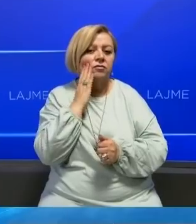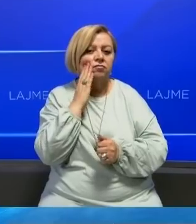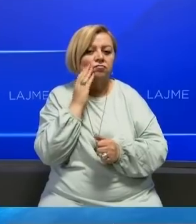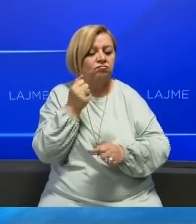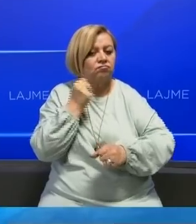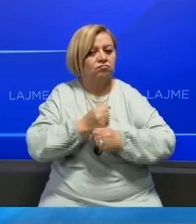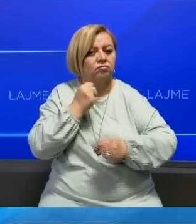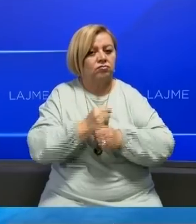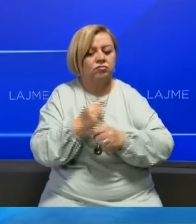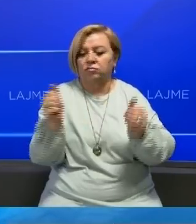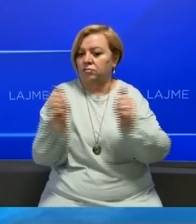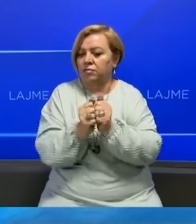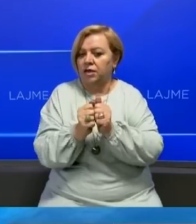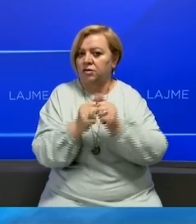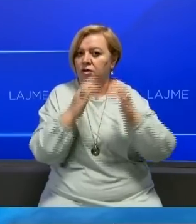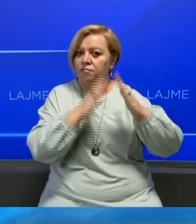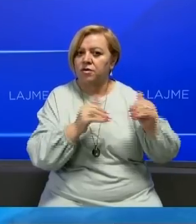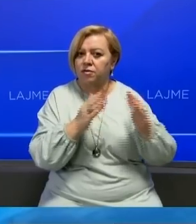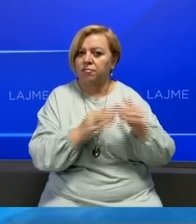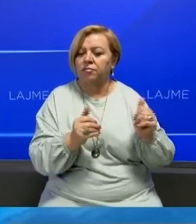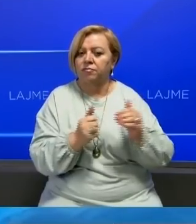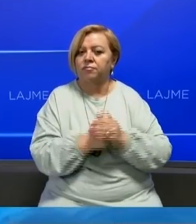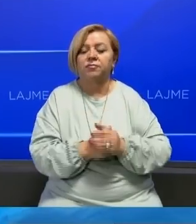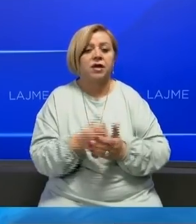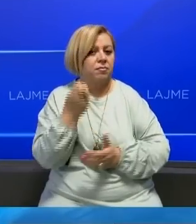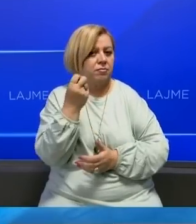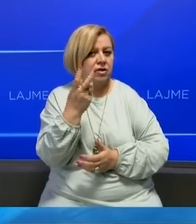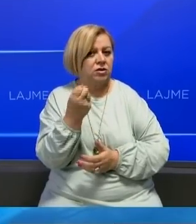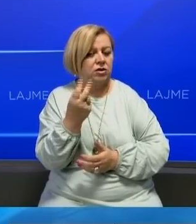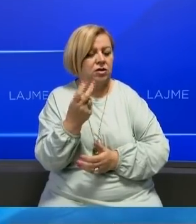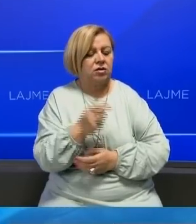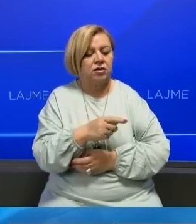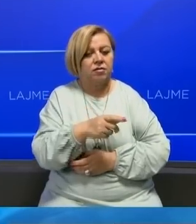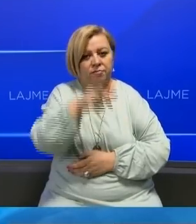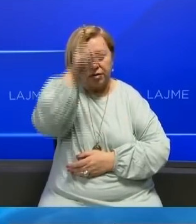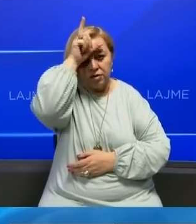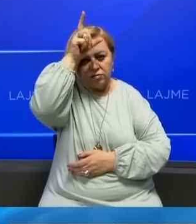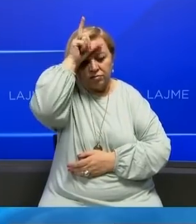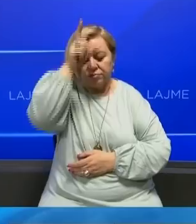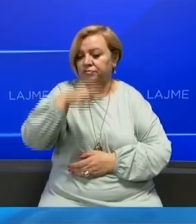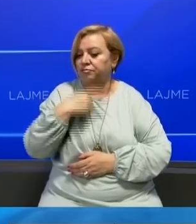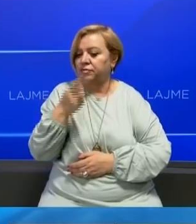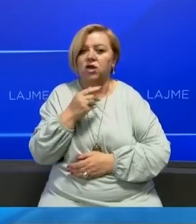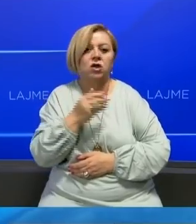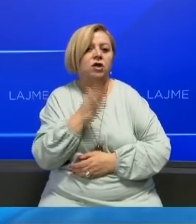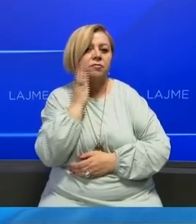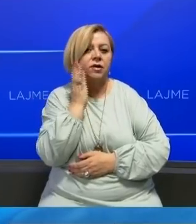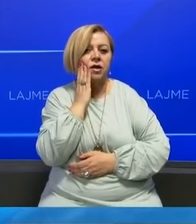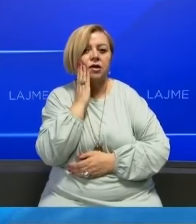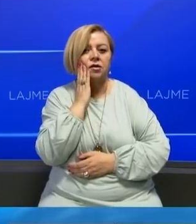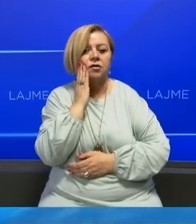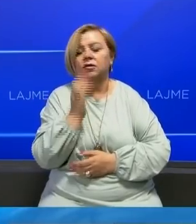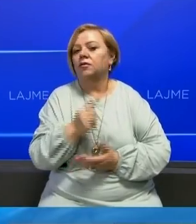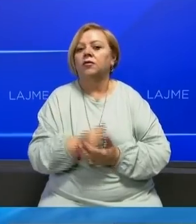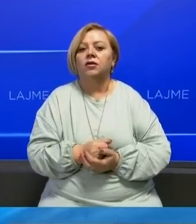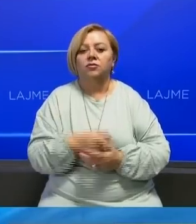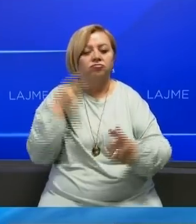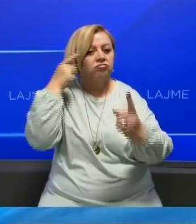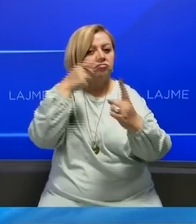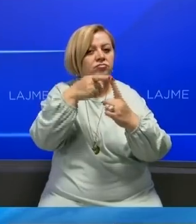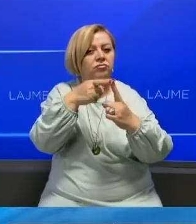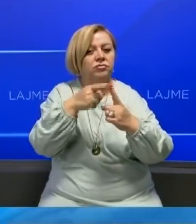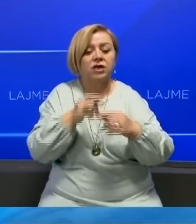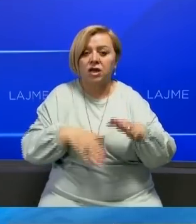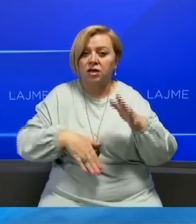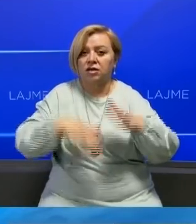për Balkanin për endimor përfshirë dialogun mes Prishtinës e Beogradit. Tutje theksot se shtetet e bashkuarat e Amerikës synojnë në